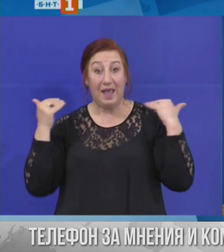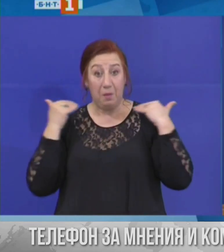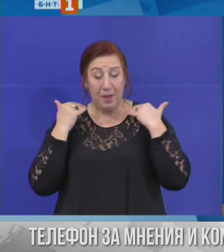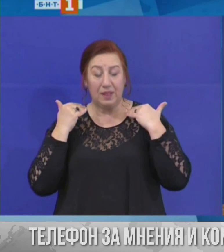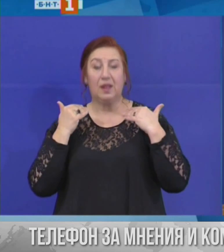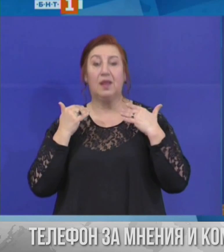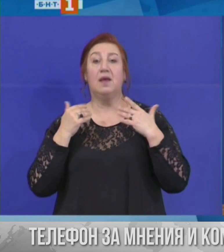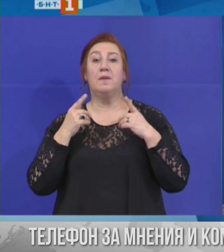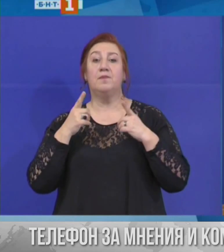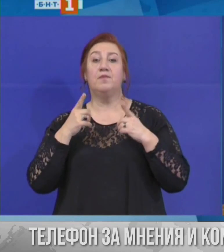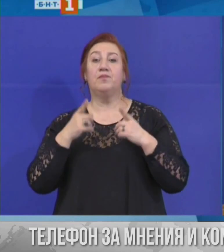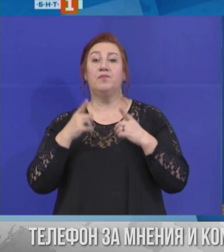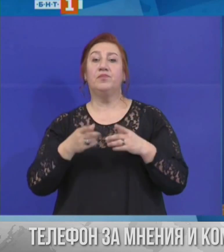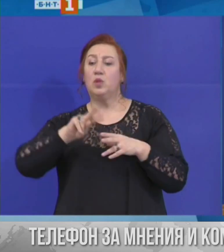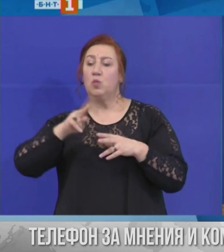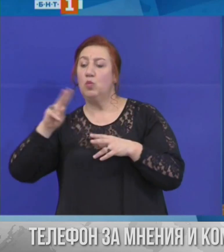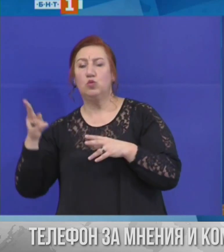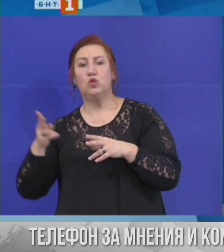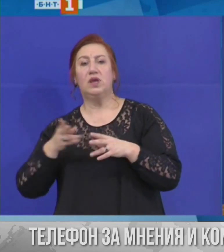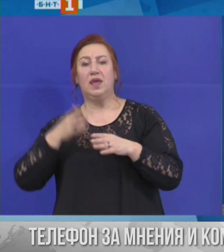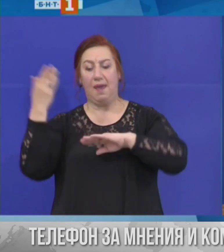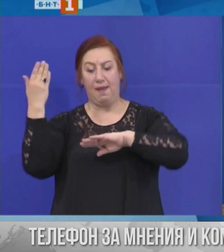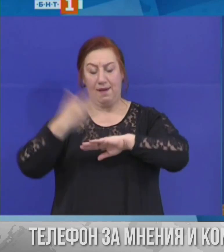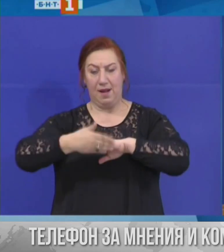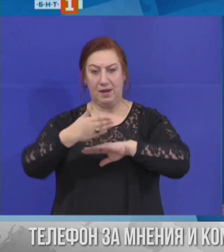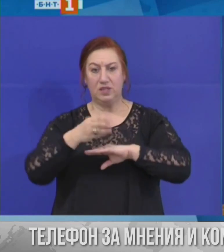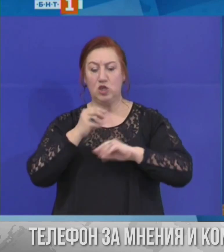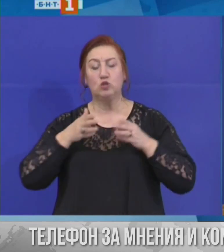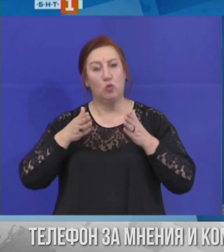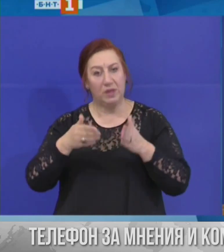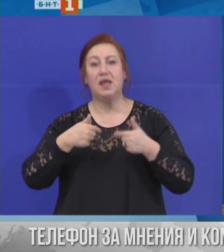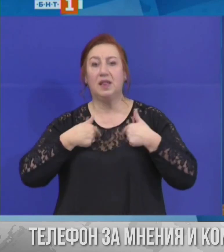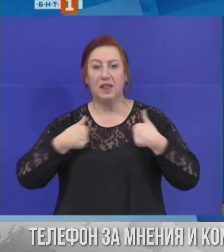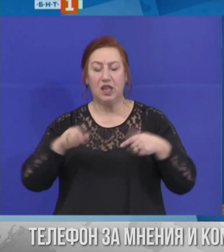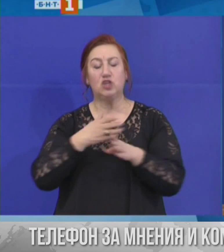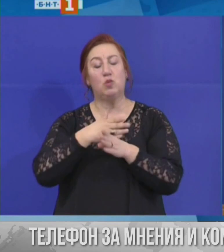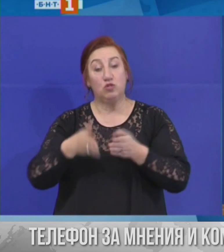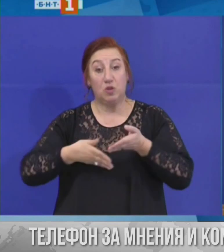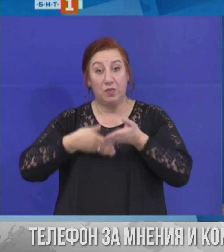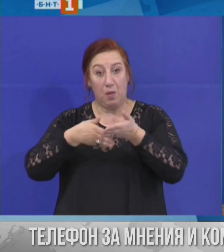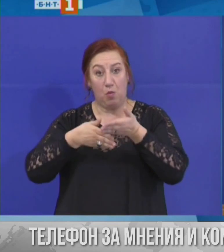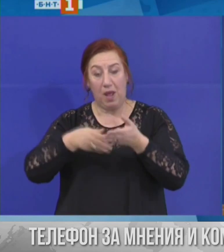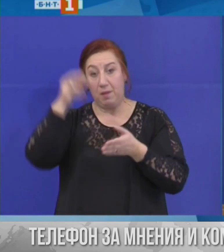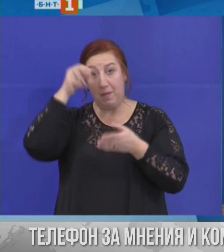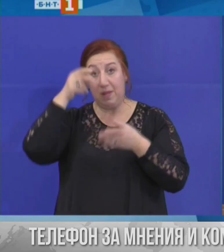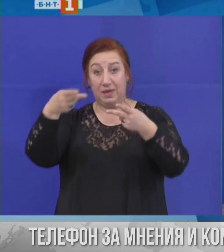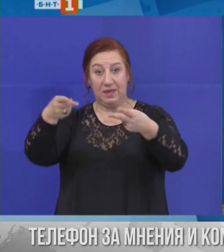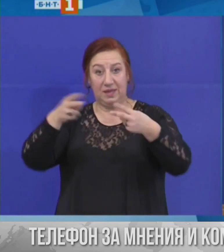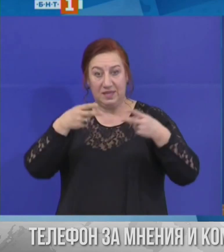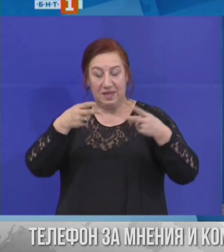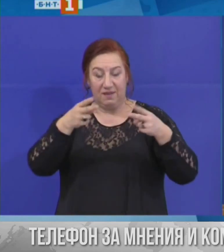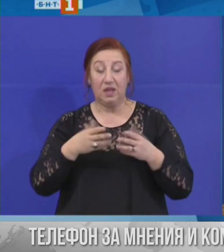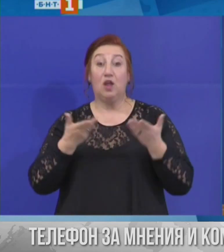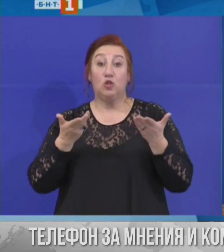граждани по различни граници сокопътни. Ще продължим да помагаме. Но това трябва пътуване